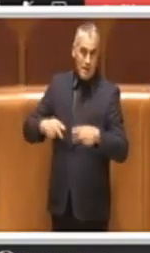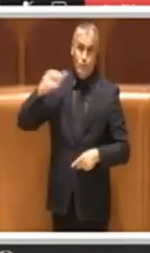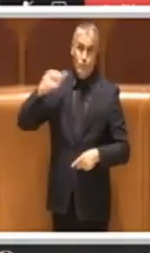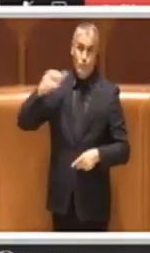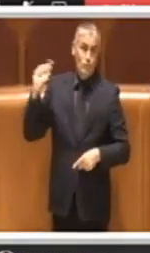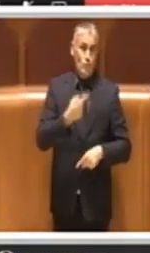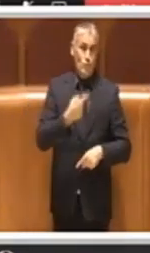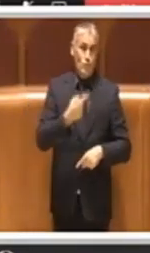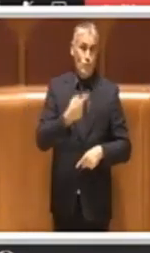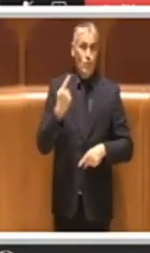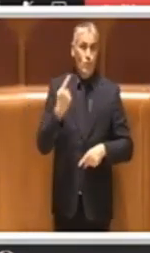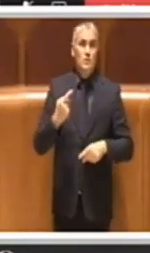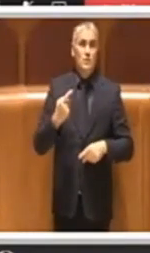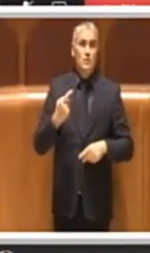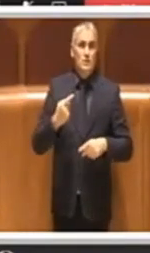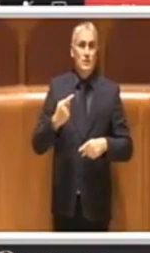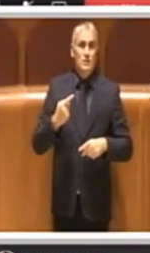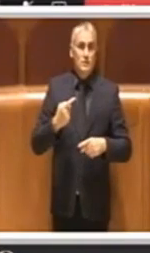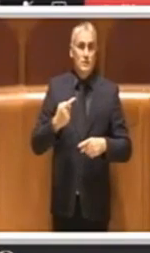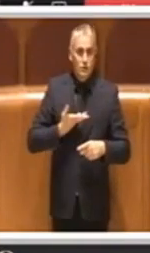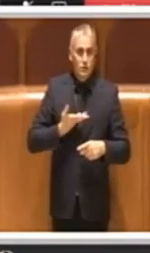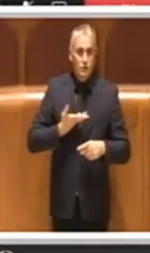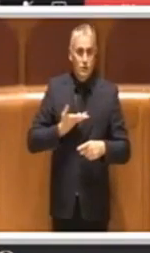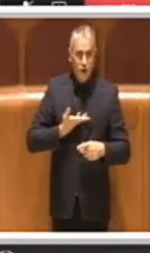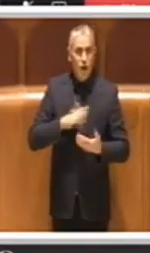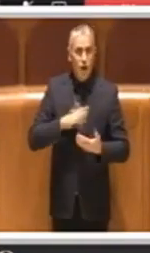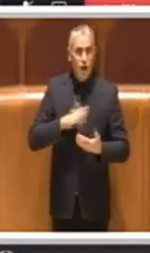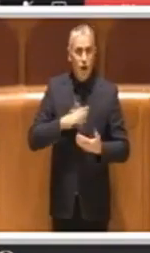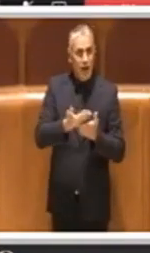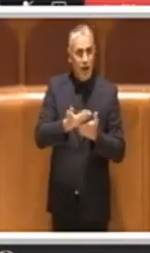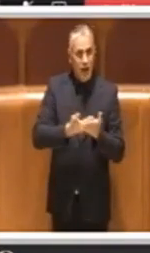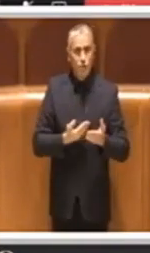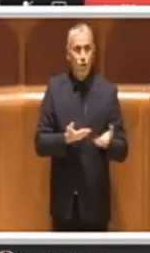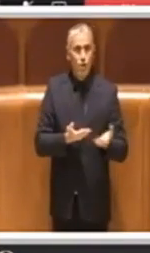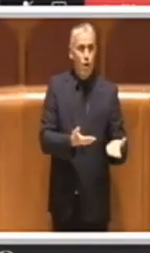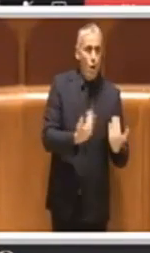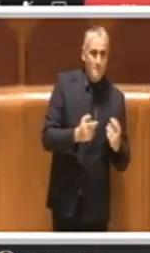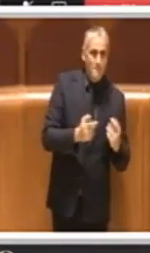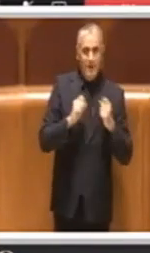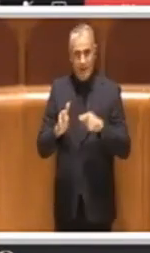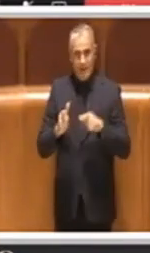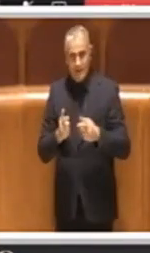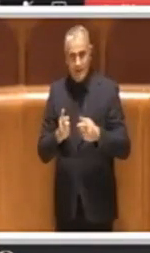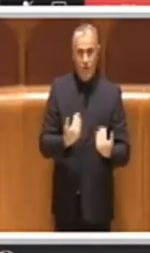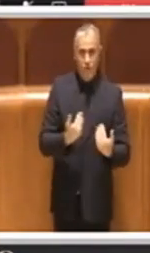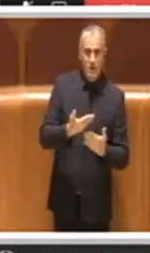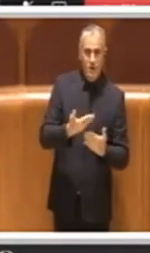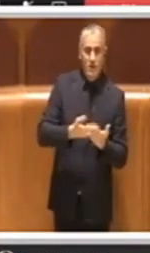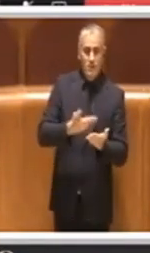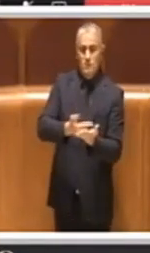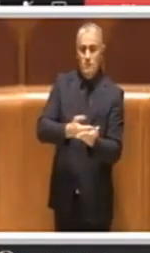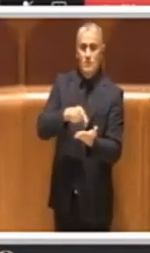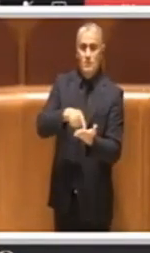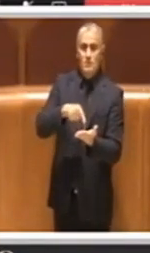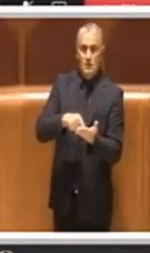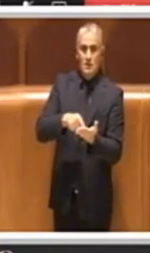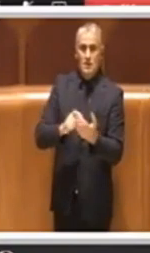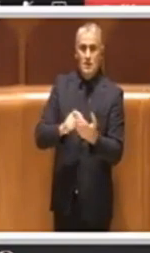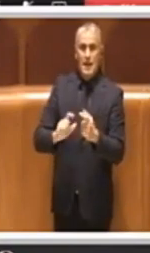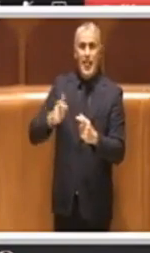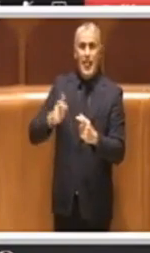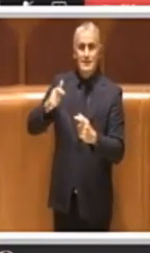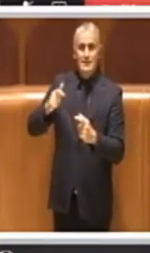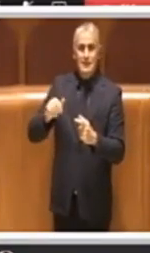i contratti di compravendita delle abitazioni sia obbligatorio, quindi è qualcosa che Notari